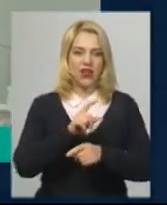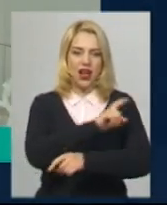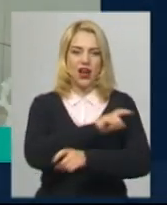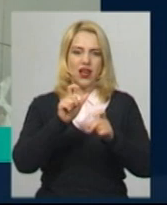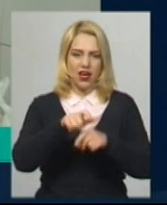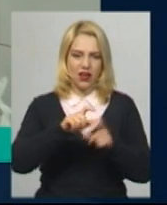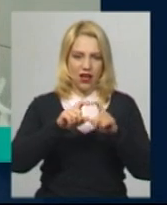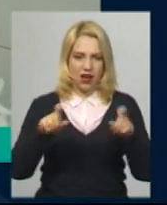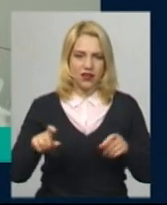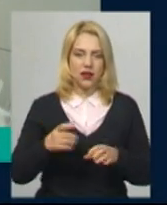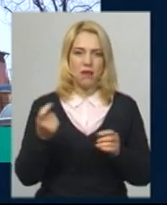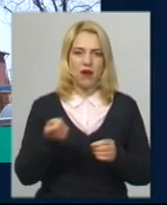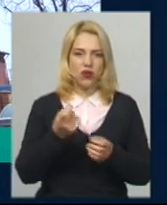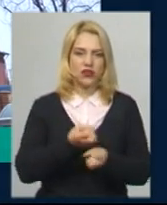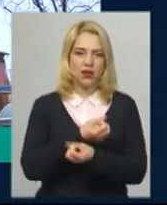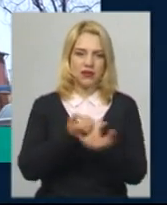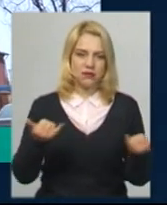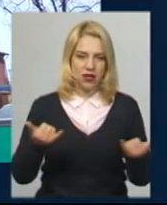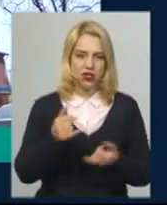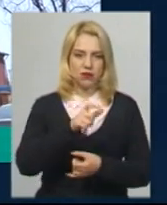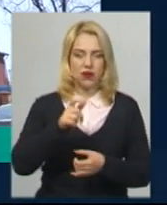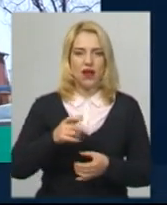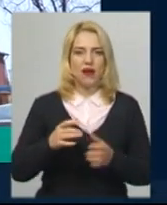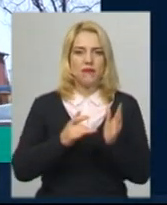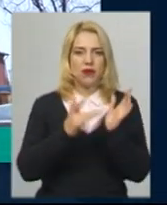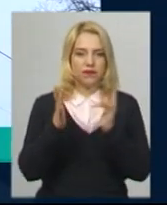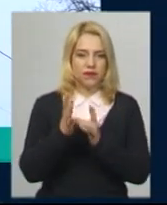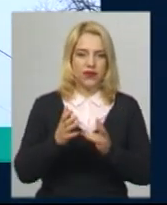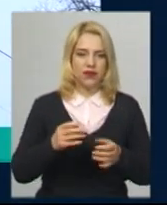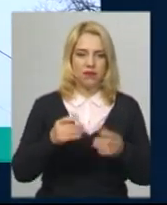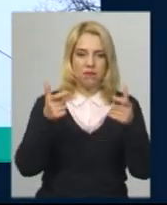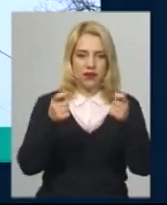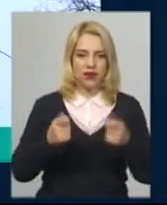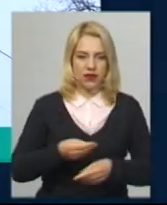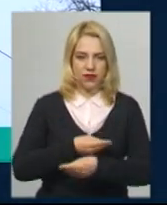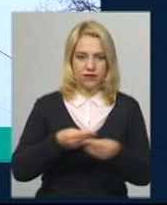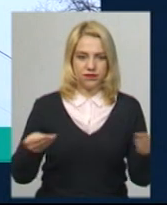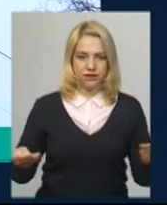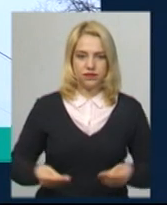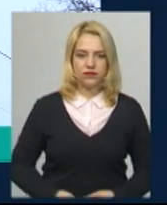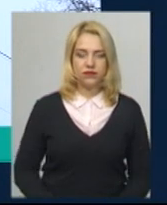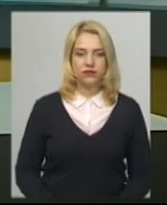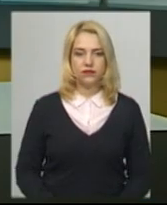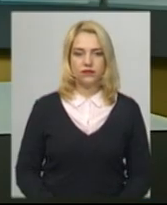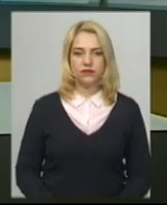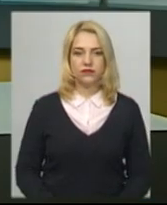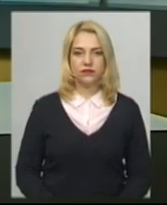розносити продуктові набори до Великодня. У Хмельницькому відсьогодні освячують паски перед світлим хрестовим воскресінням.